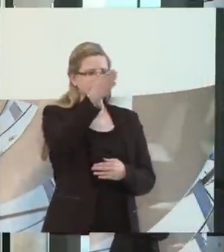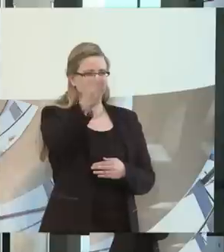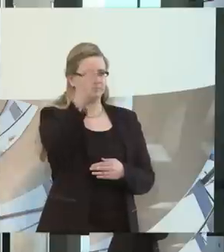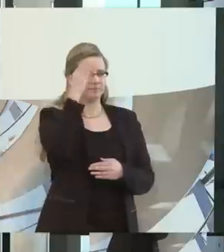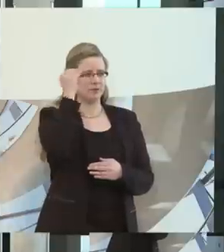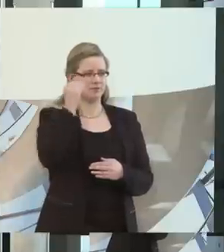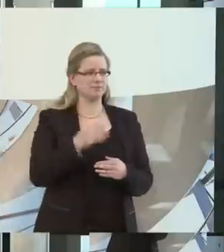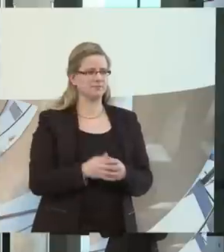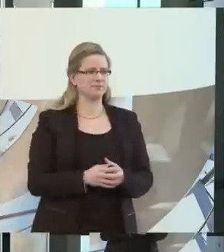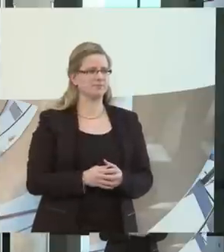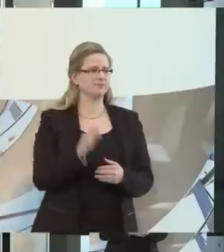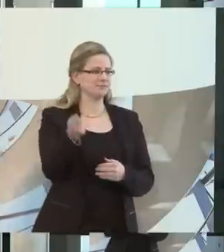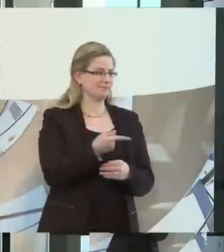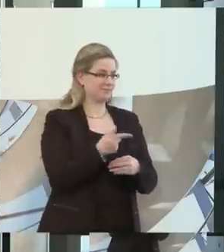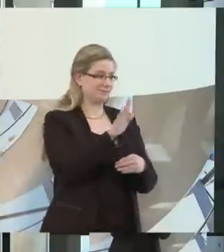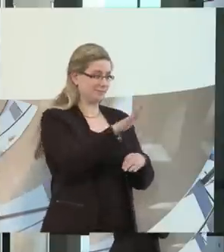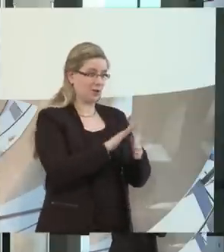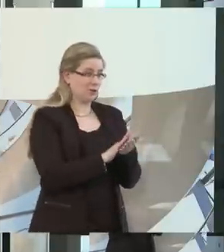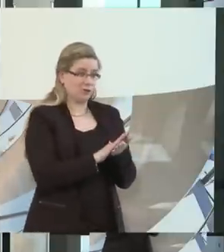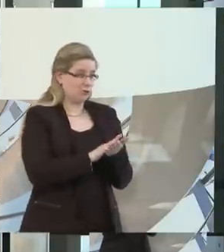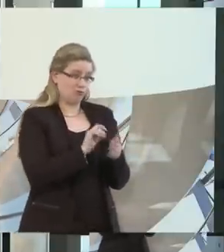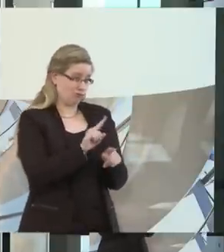Stopp, stopp, stopp. So einfach geht es nicht.